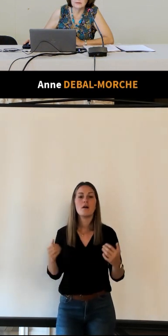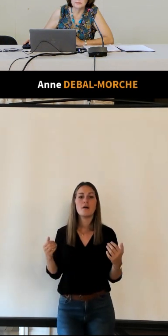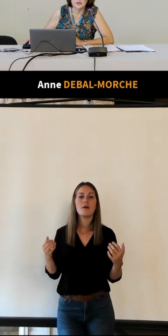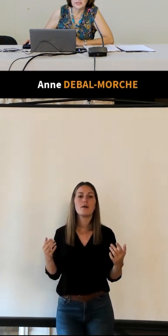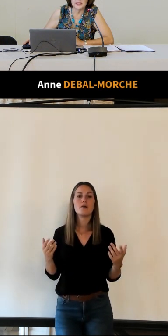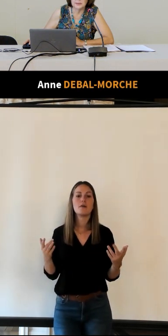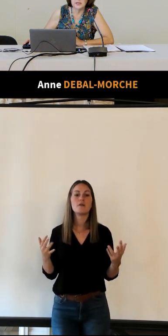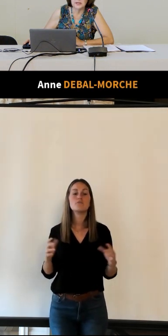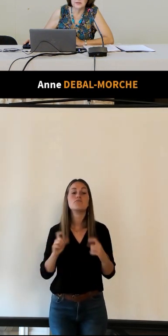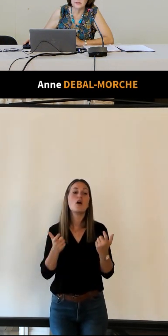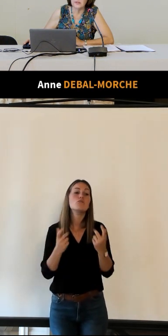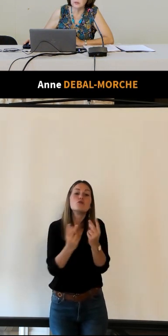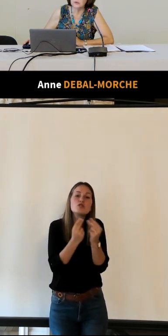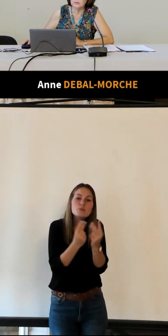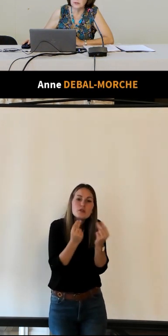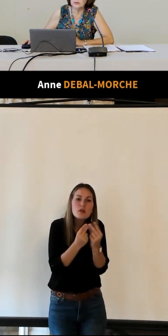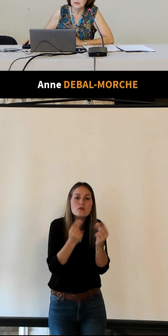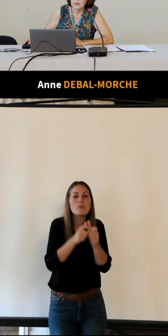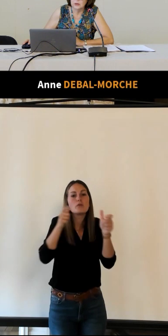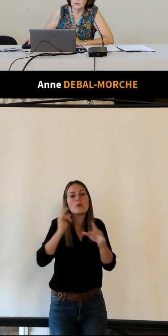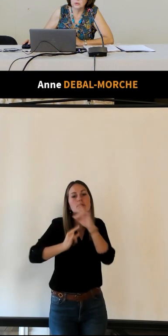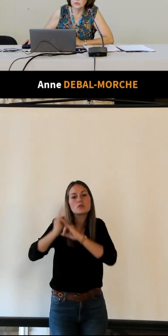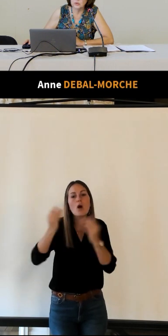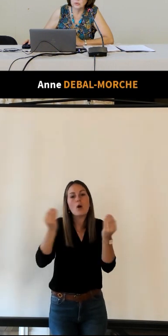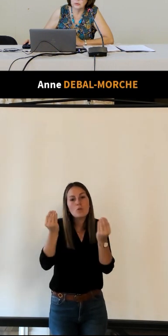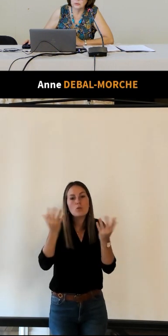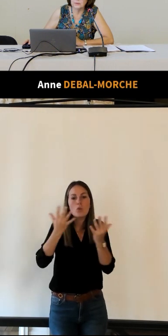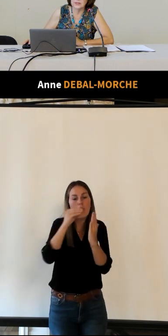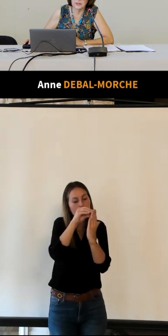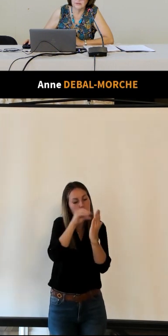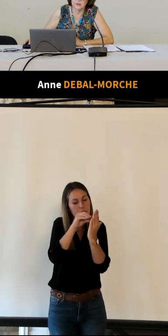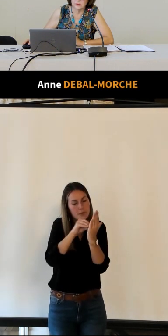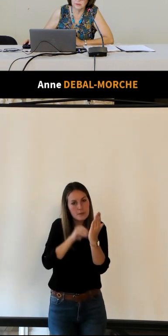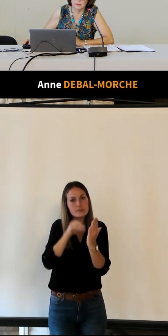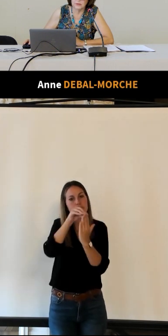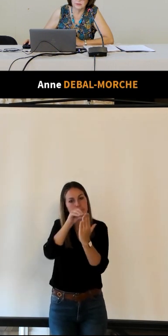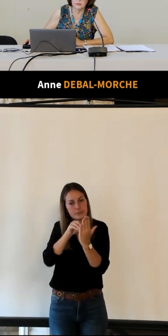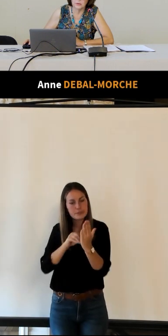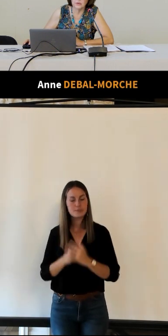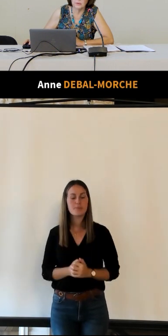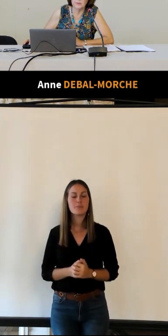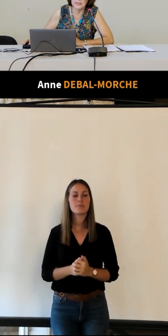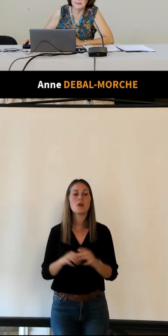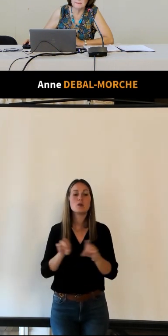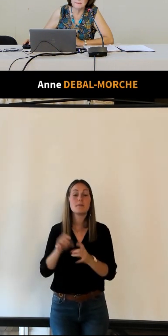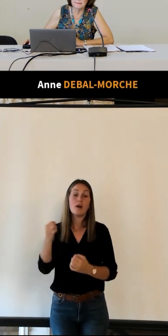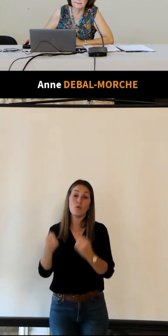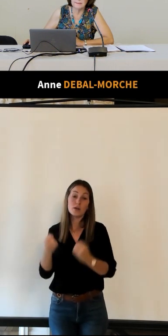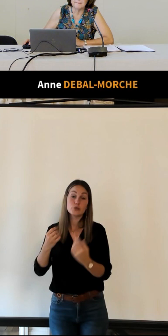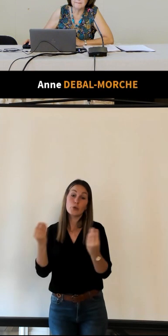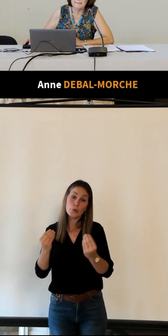petits descriptifs des différents monuments toujours une mise en avant de l'automobile